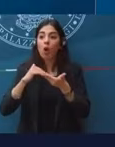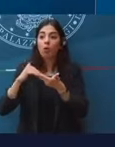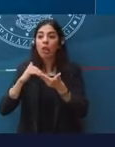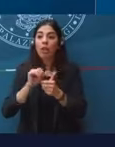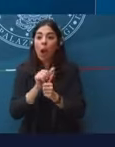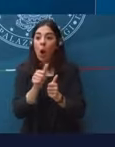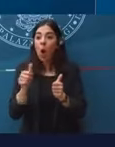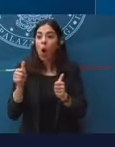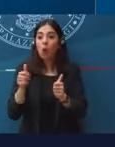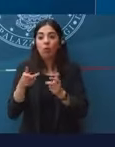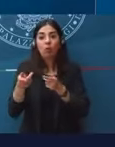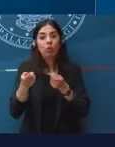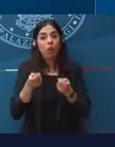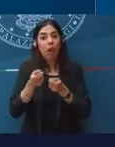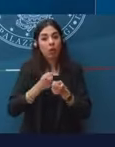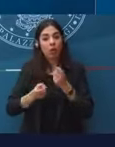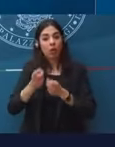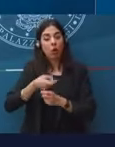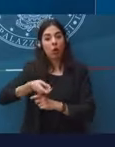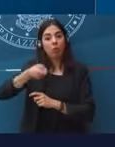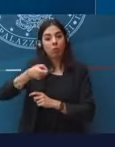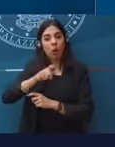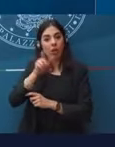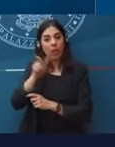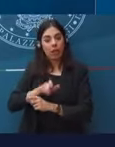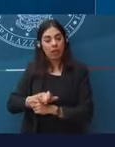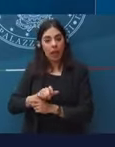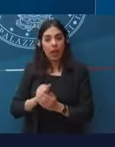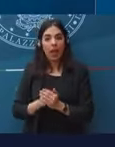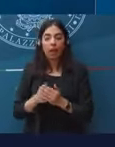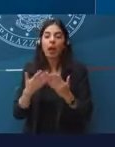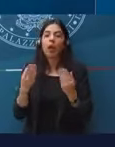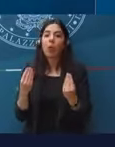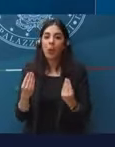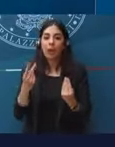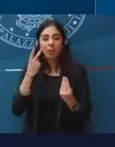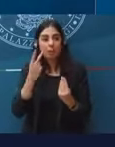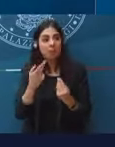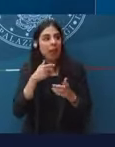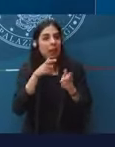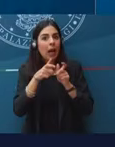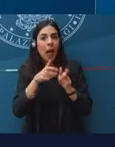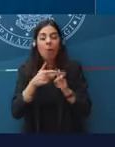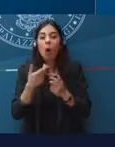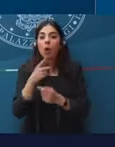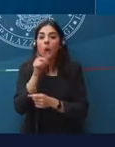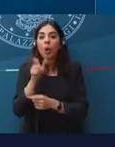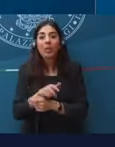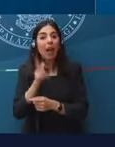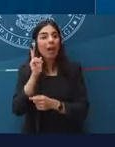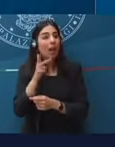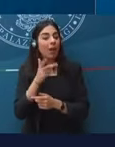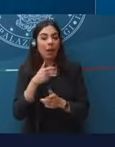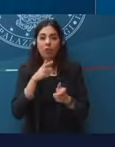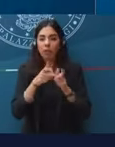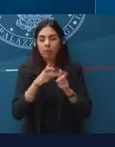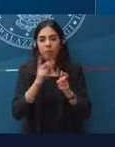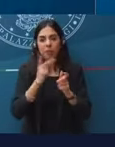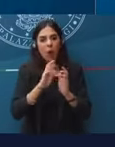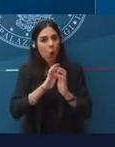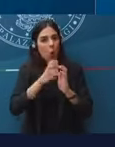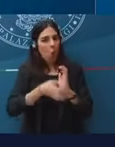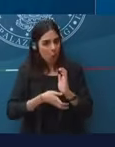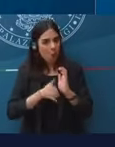italiana. Quindi il rapporto Italia-Francia è un rapporto ovviamente molto complesso.